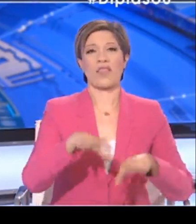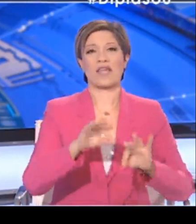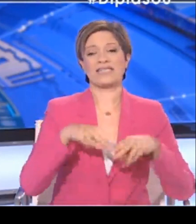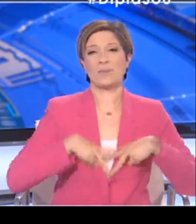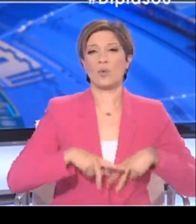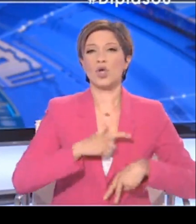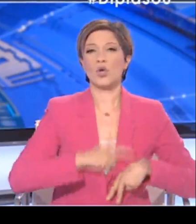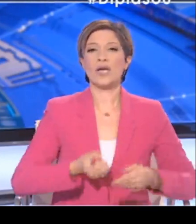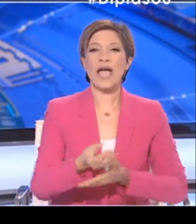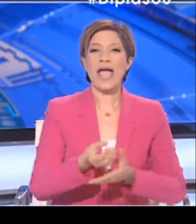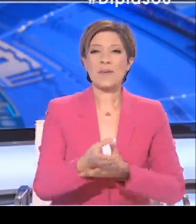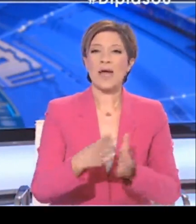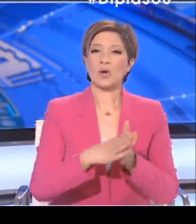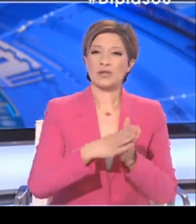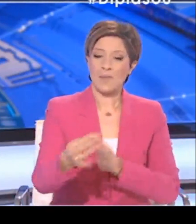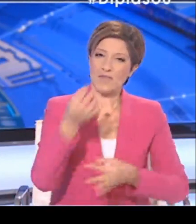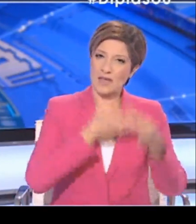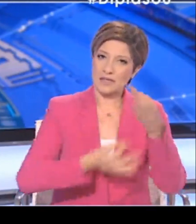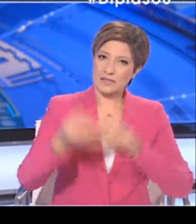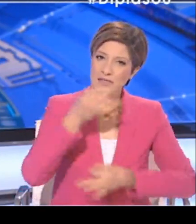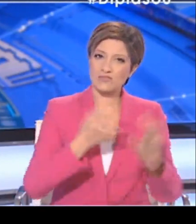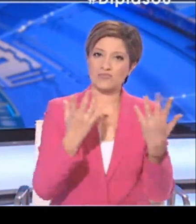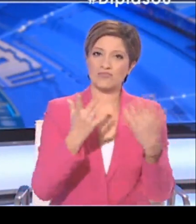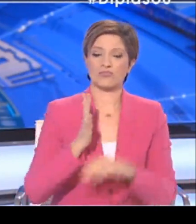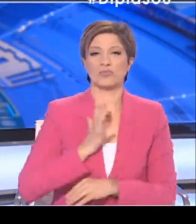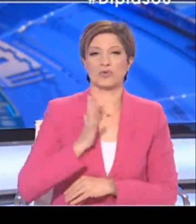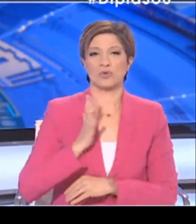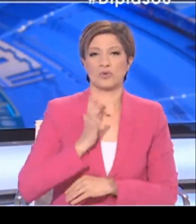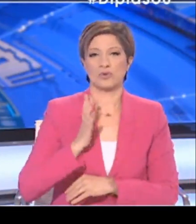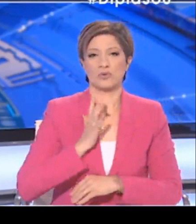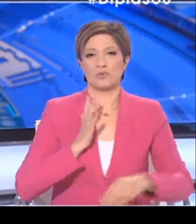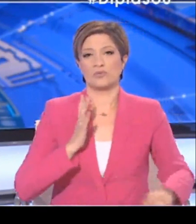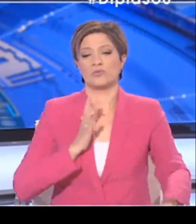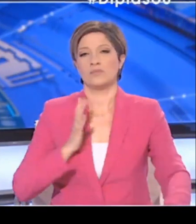Υπουργείο Υγείας για την καθιερωμένη ενημέρωση του κοινού για τυχόν κρούσματα κορονοϊού.